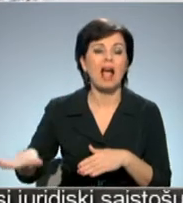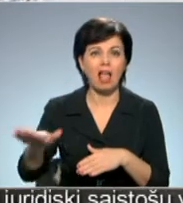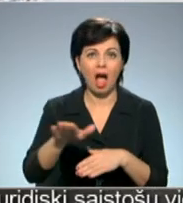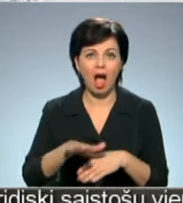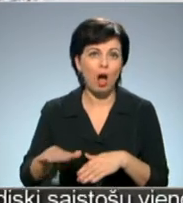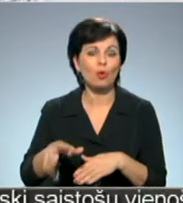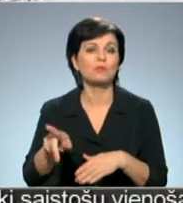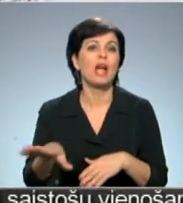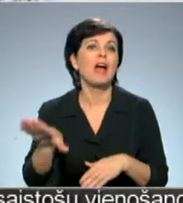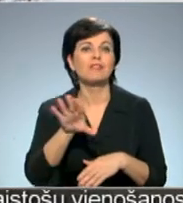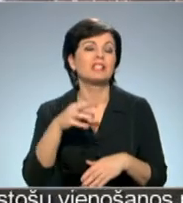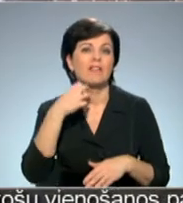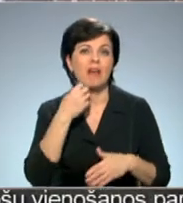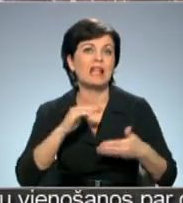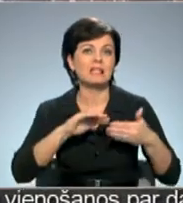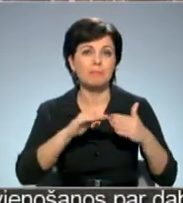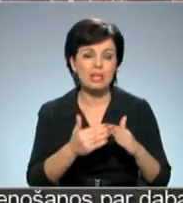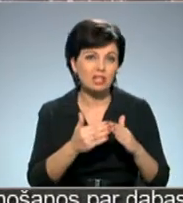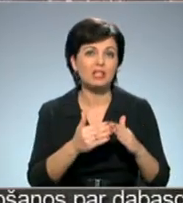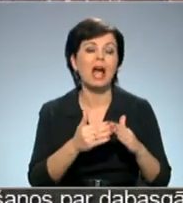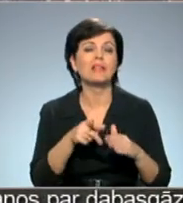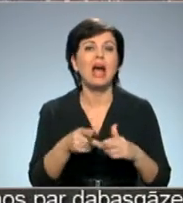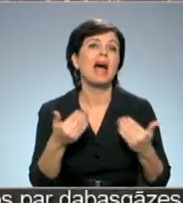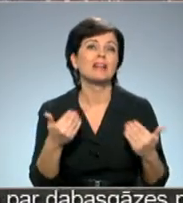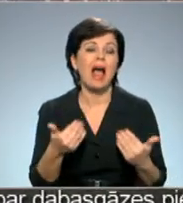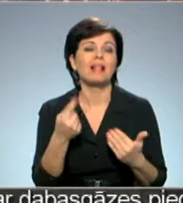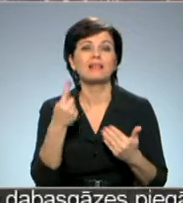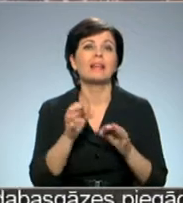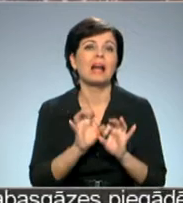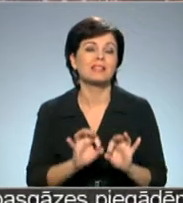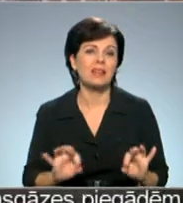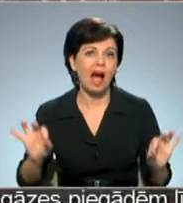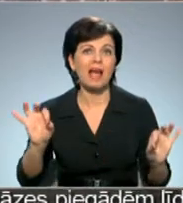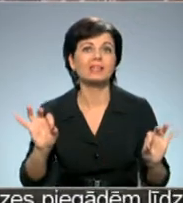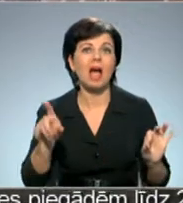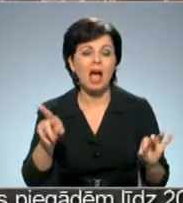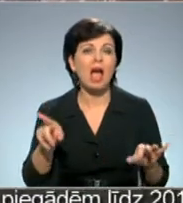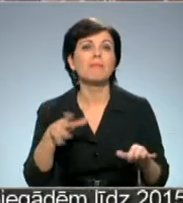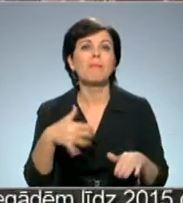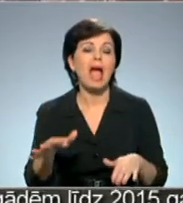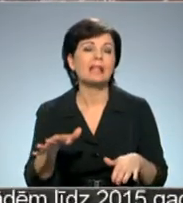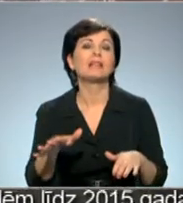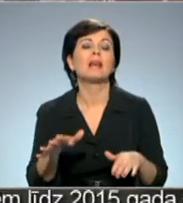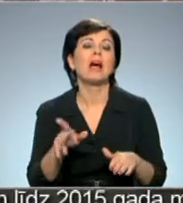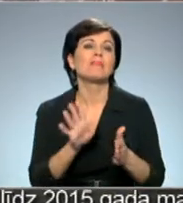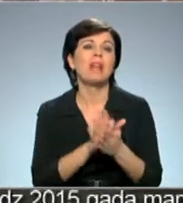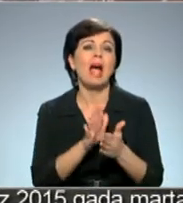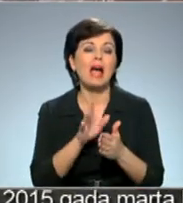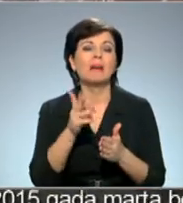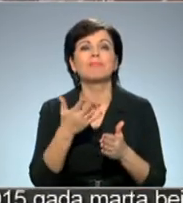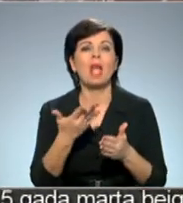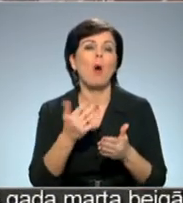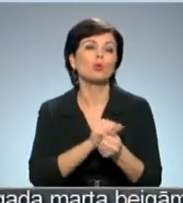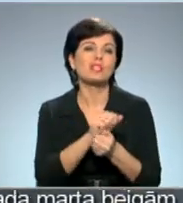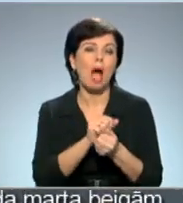šķist, ka tāda ir viss vecpilsēta. Realtātē gan tā ir tikai skaista poga pie pavisam nodraskāta mēteļi. Biedrība Bauskas vecpilsēta